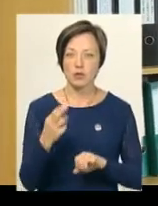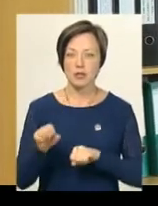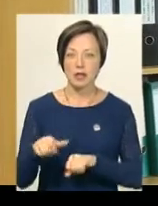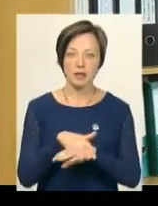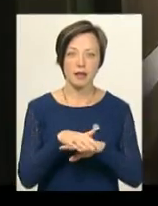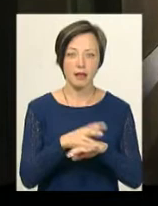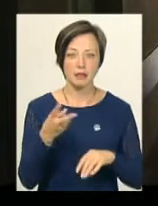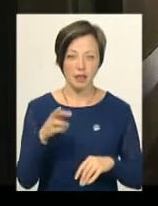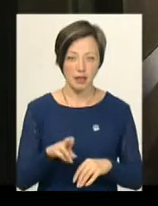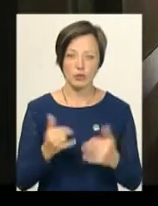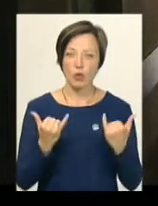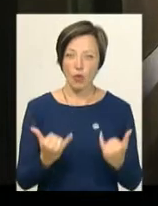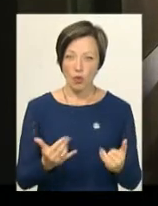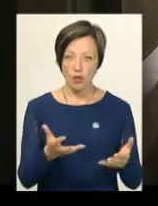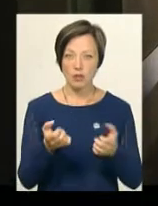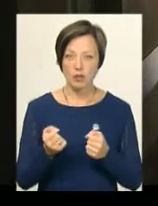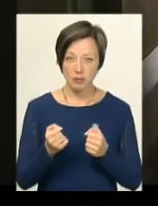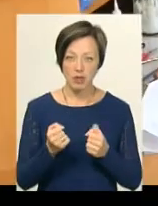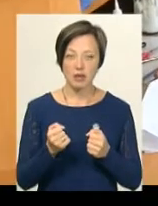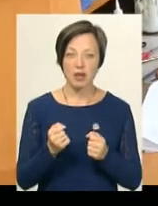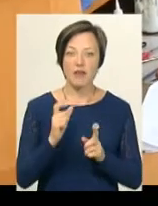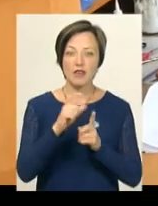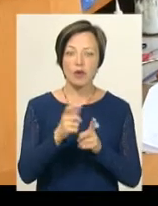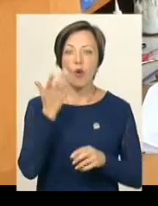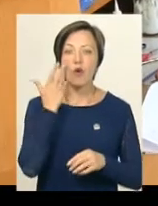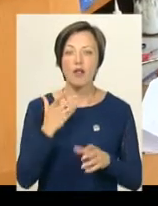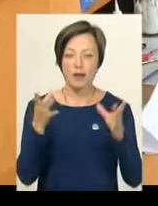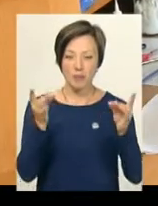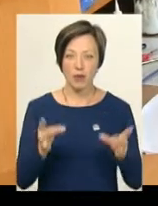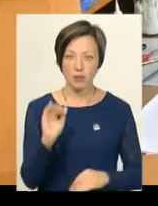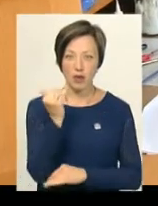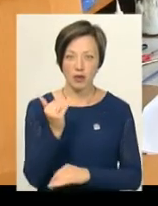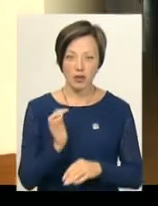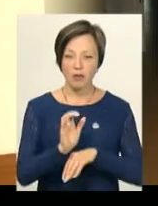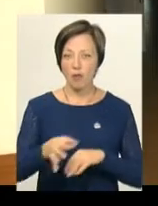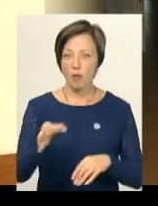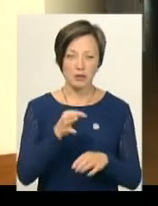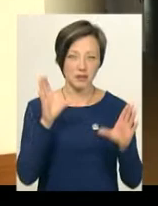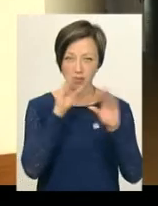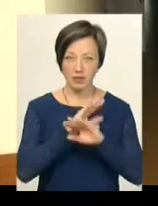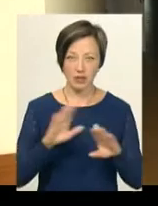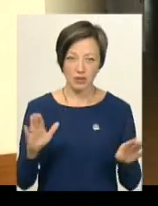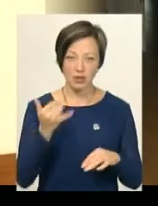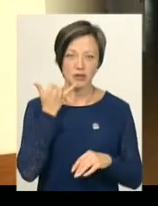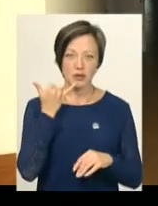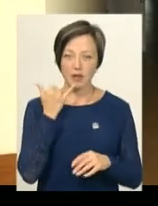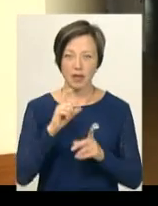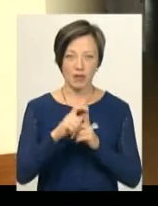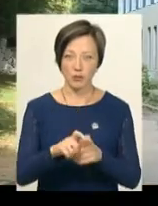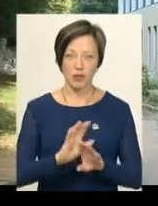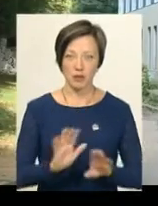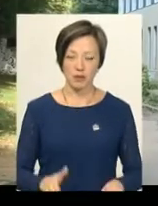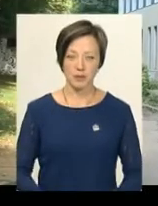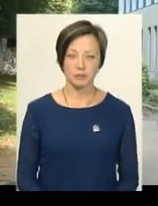захисту населення. Сьогодні отримати відповідь, коли ж бебі-бокси надійдуть в область, нам не вдалося. Микола Дідек на телефоні дзвінки не